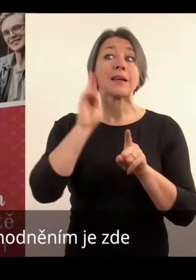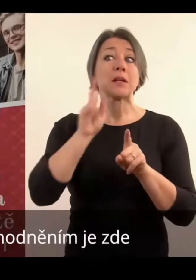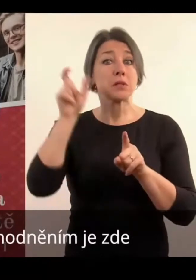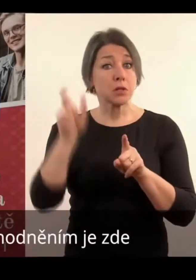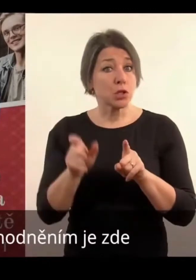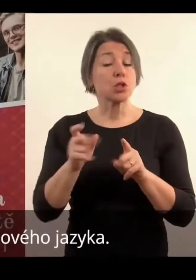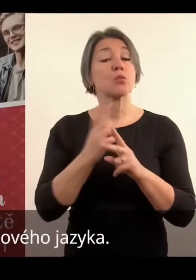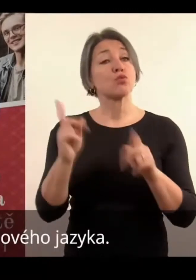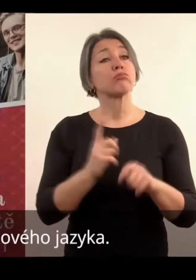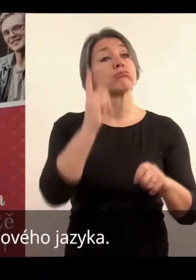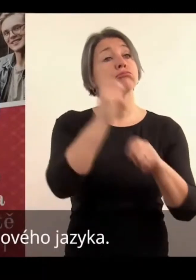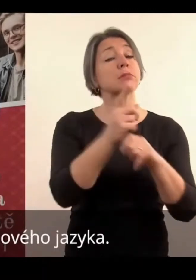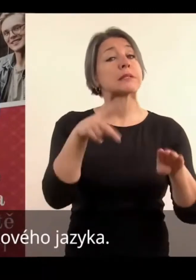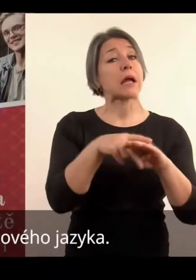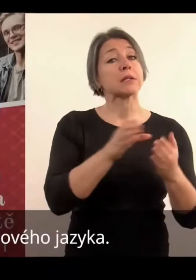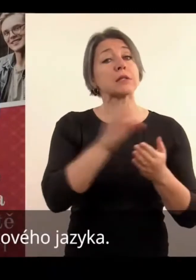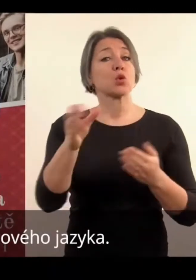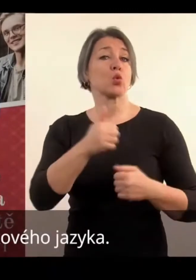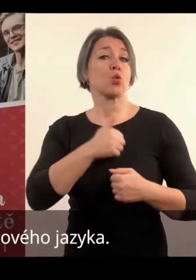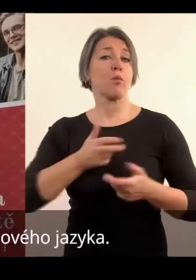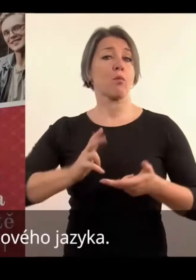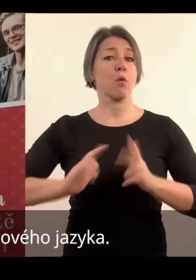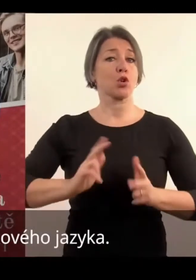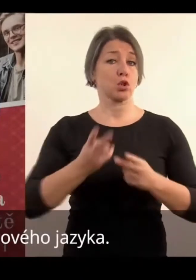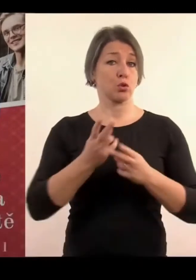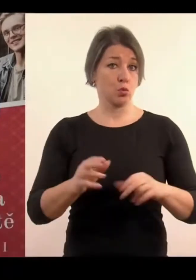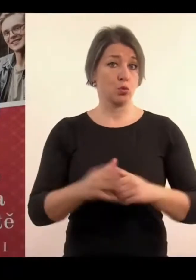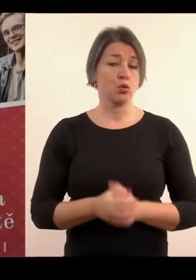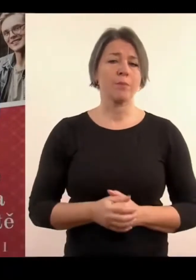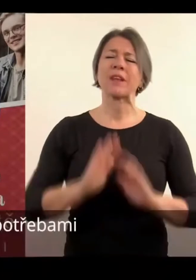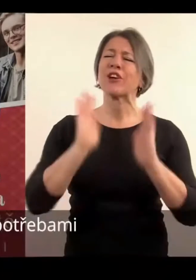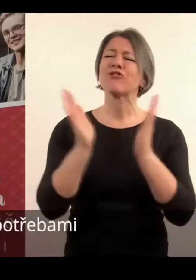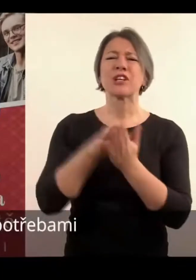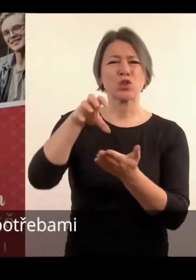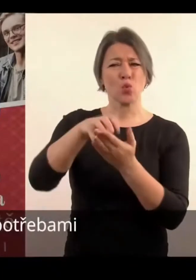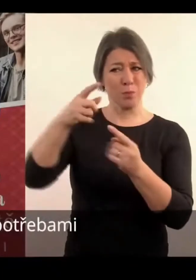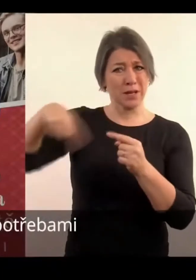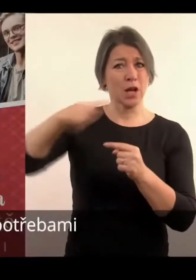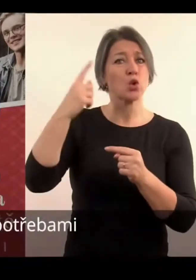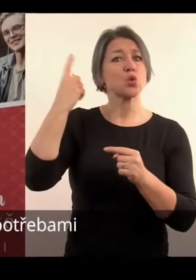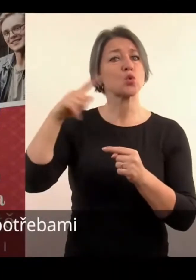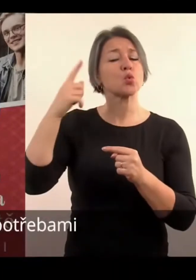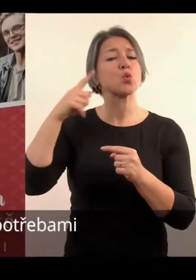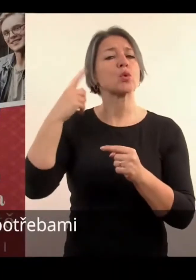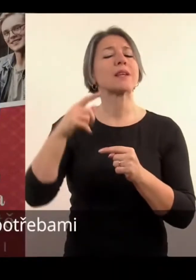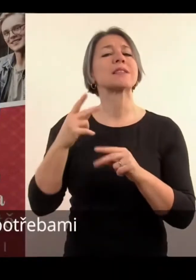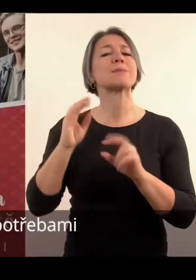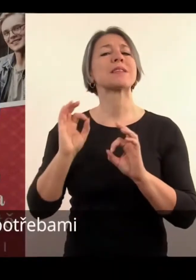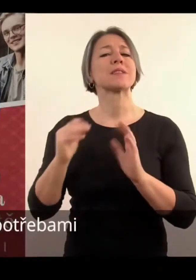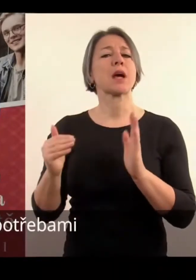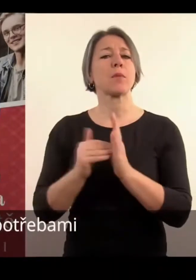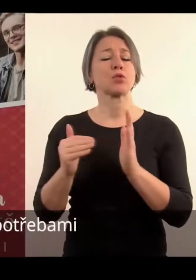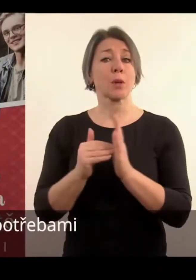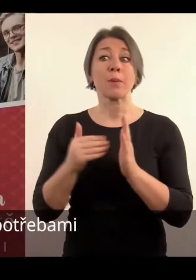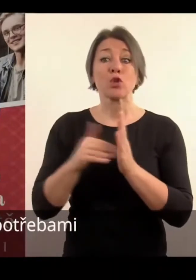pomočení do čistého znakového režika. Všichni studenti si strategickými potřebují na jiná rovnaky zdarma.